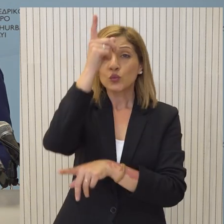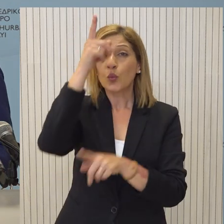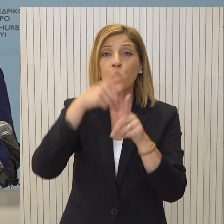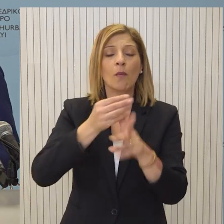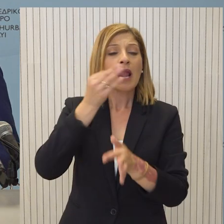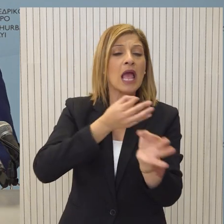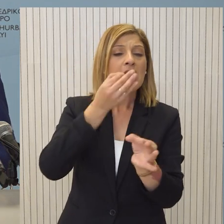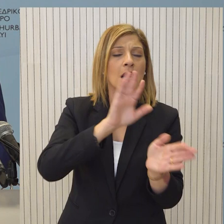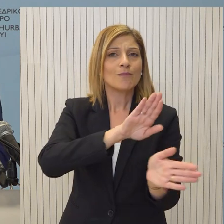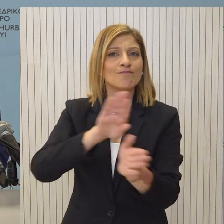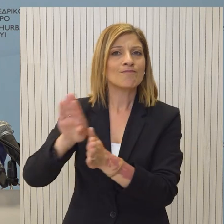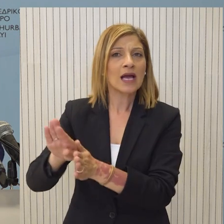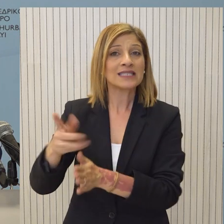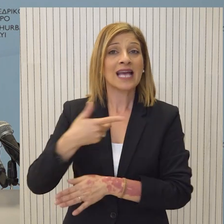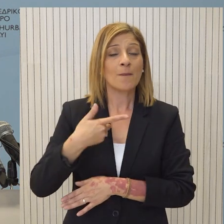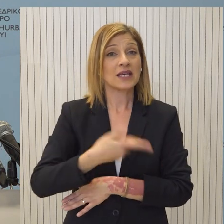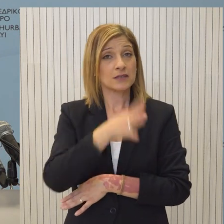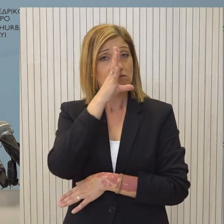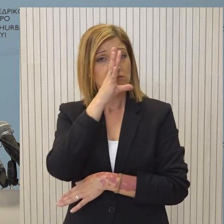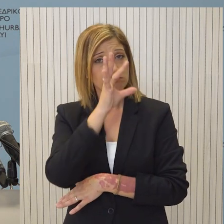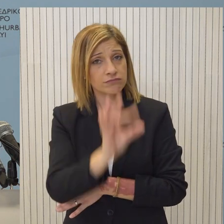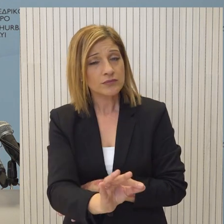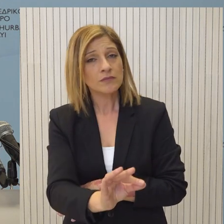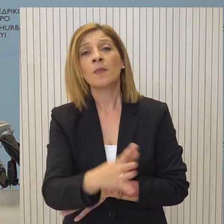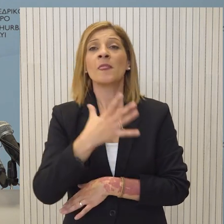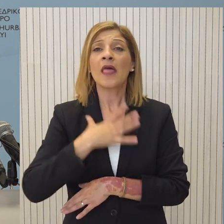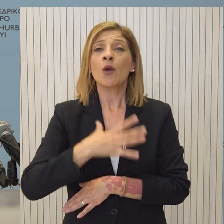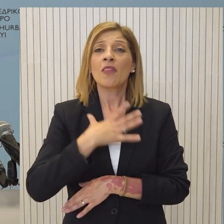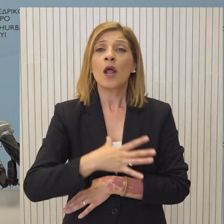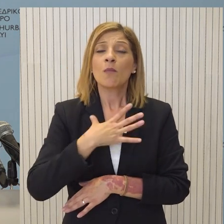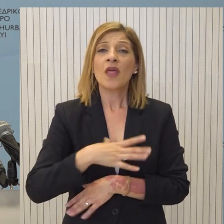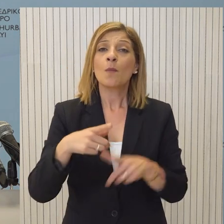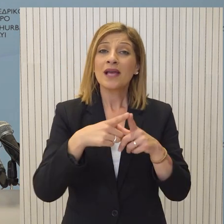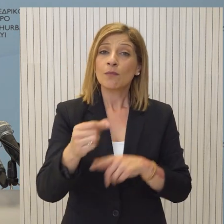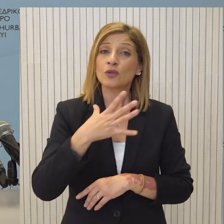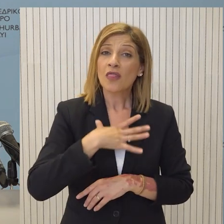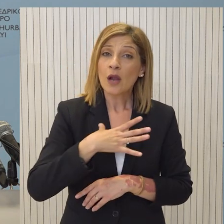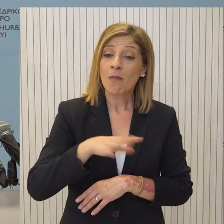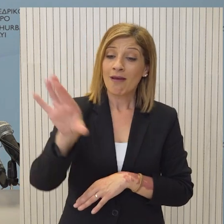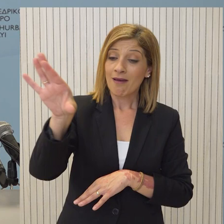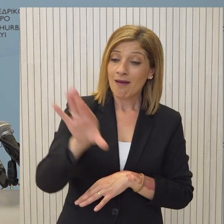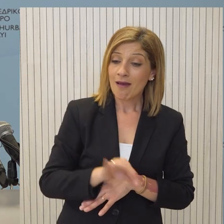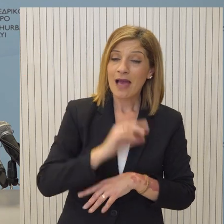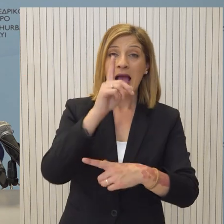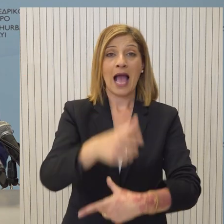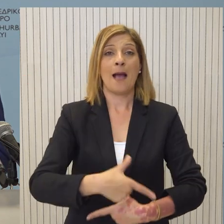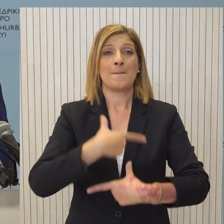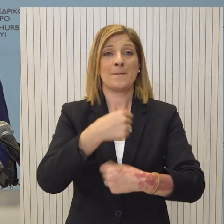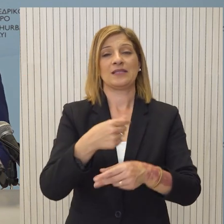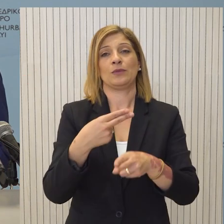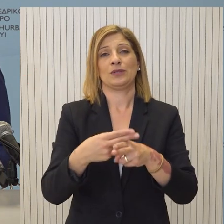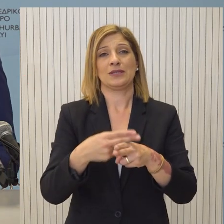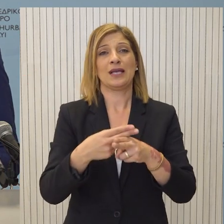επαναλαμβάνω ότι με ειλικρινή πολιτική βούληση, με ειλικρινή διάθεση θα αναμένουμε τον διορισμό του απεσταλμένου μια πολύ σημαντική